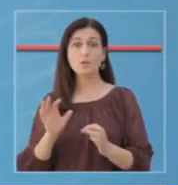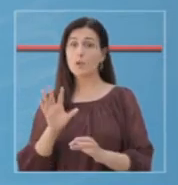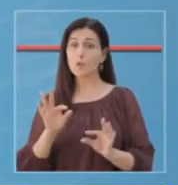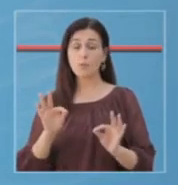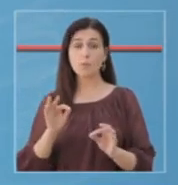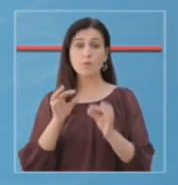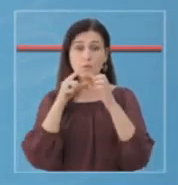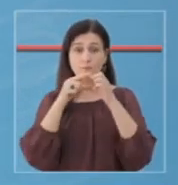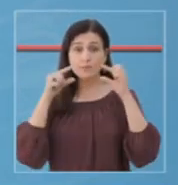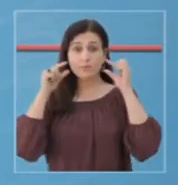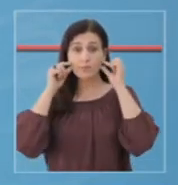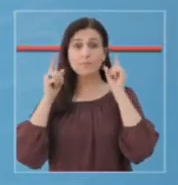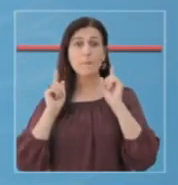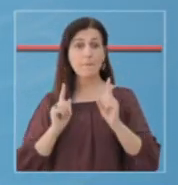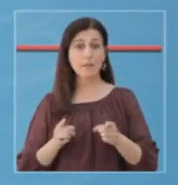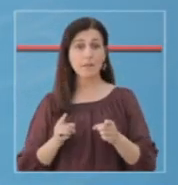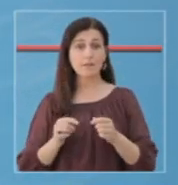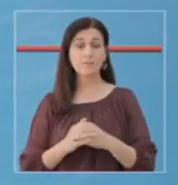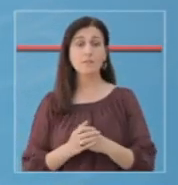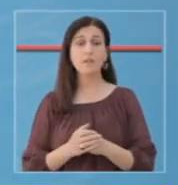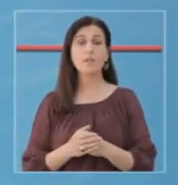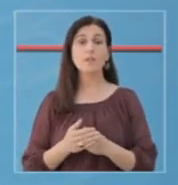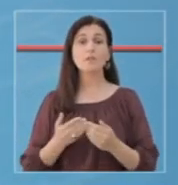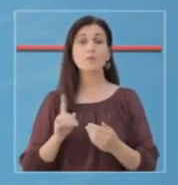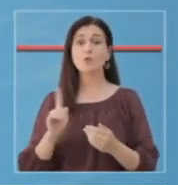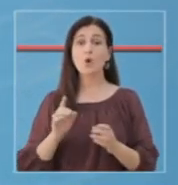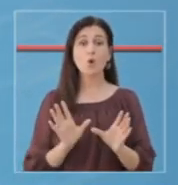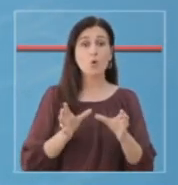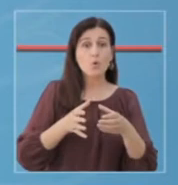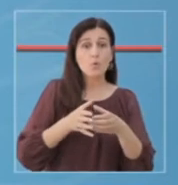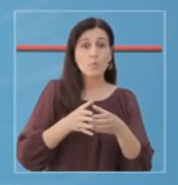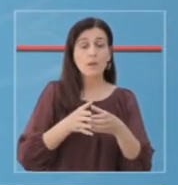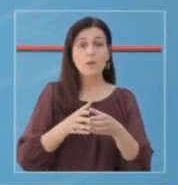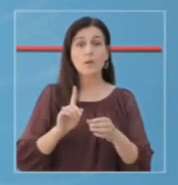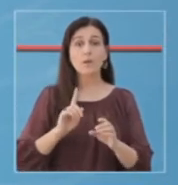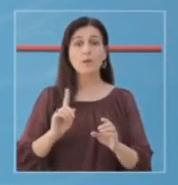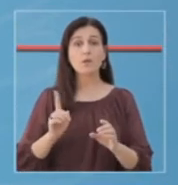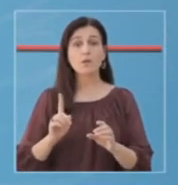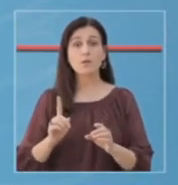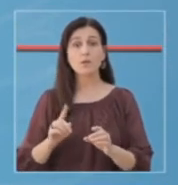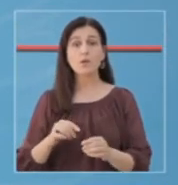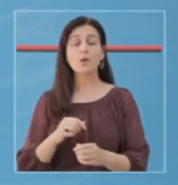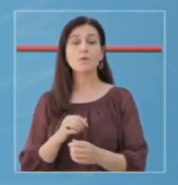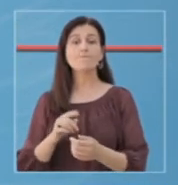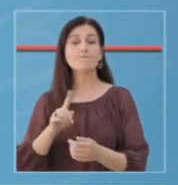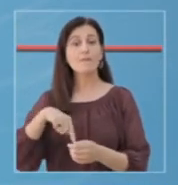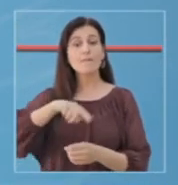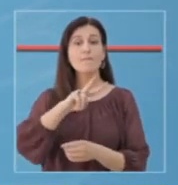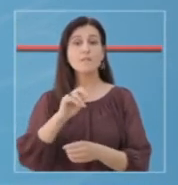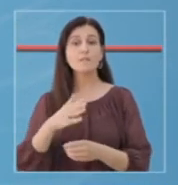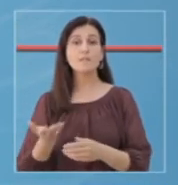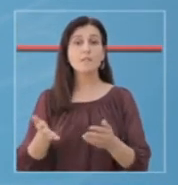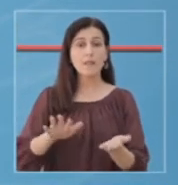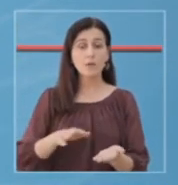përdoret maska mjekësore. Të evitojmë gromullimet masive, ceremoni gëzimi, ceremoni vdekje,